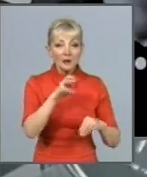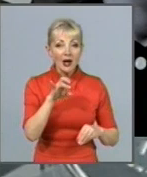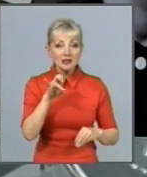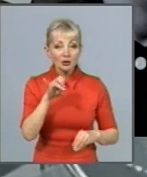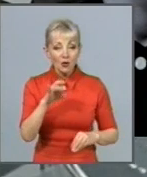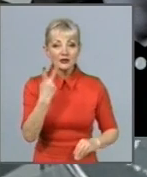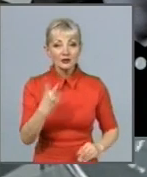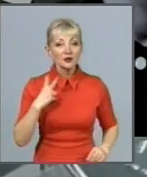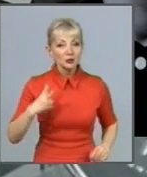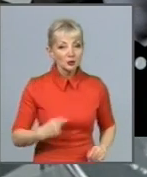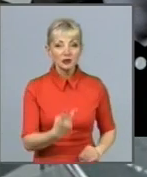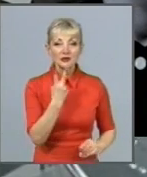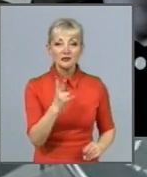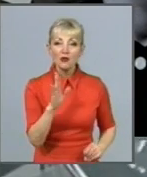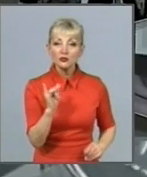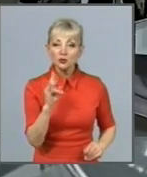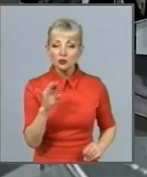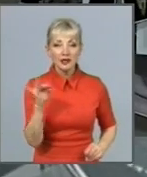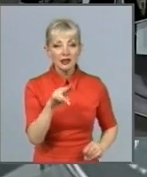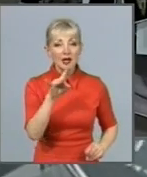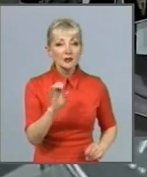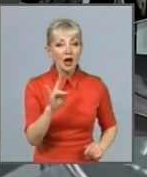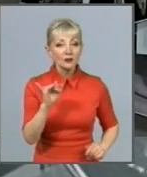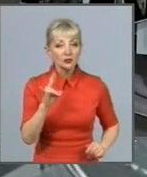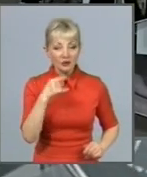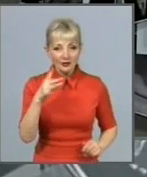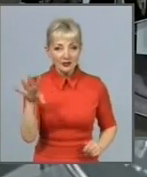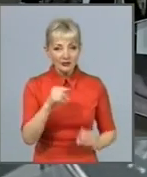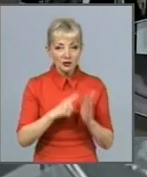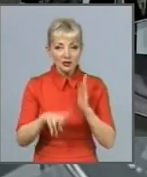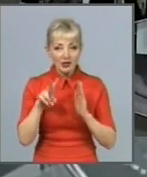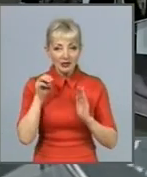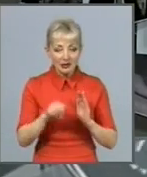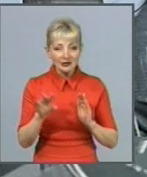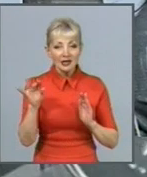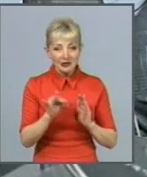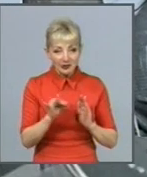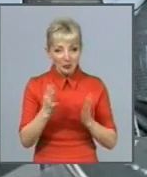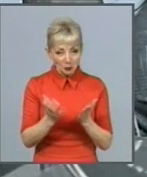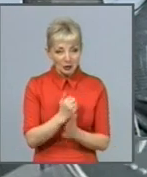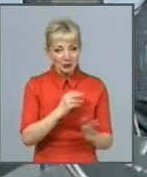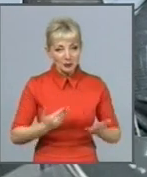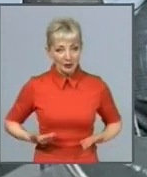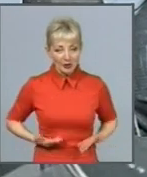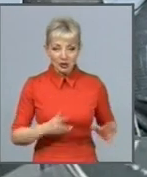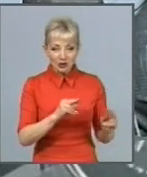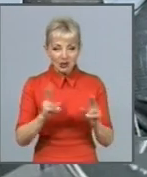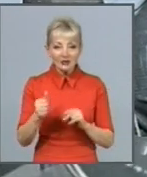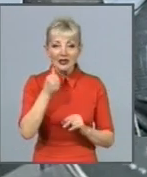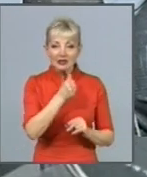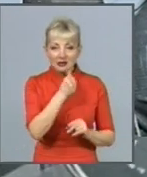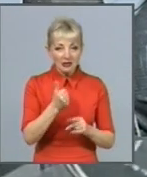онуків та праонуки. Кажуть, всі ці 60 років вдалося прожити щасливо, бо секрет цьому дуже простий –